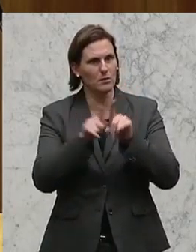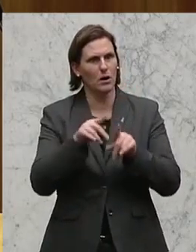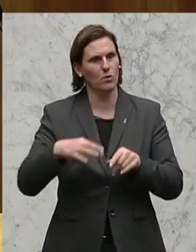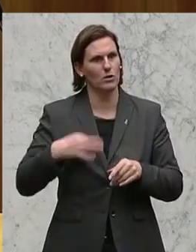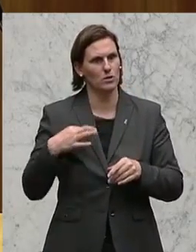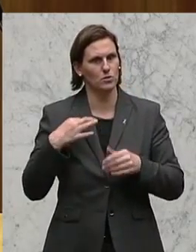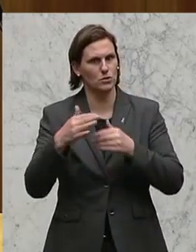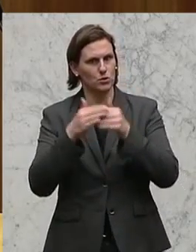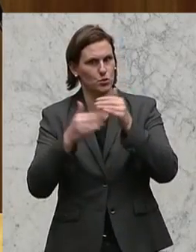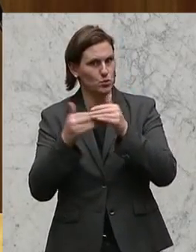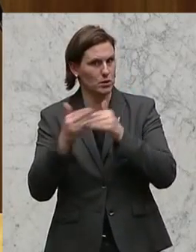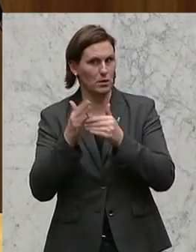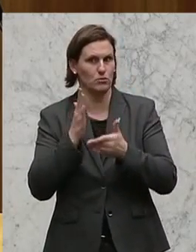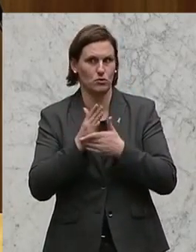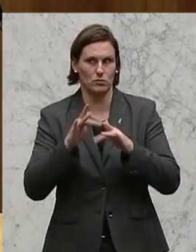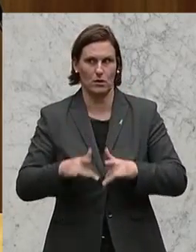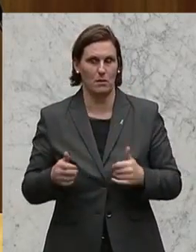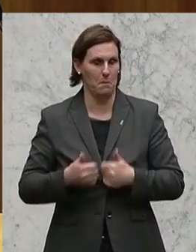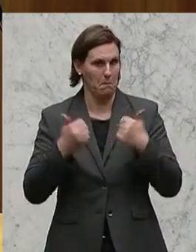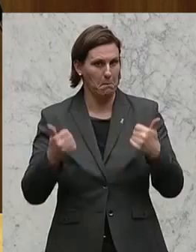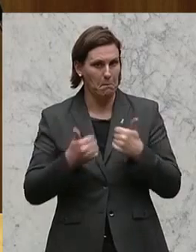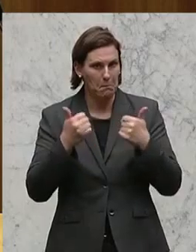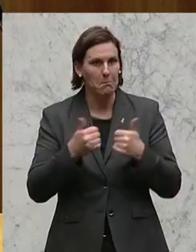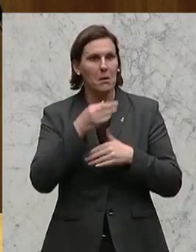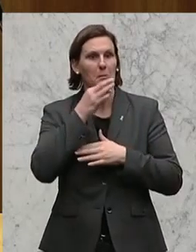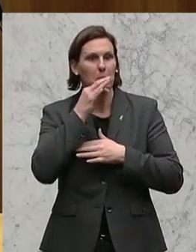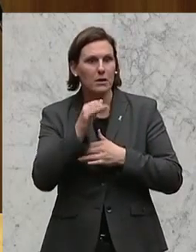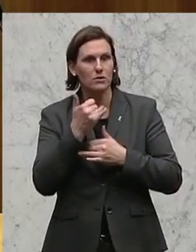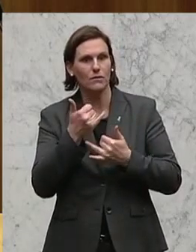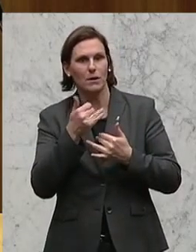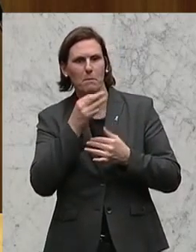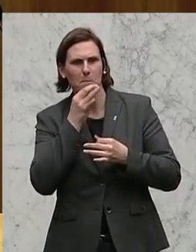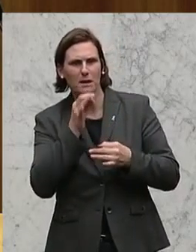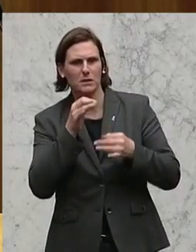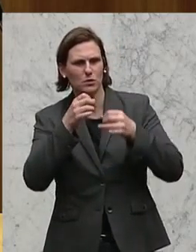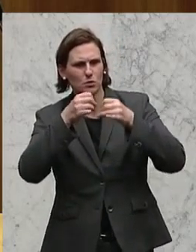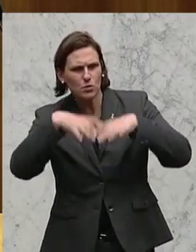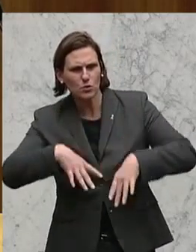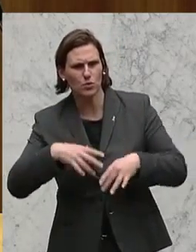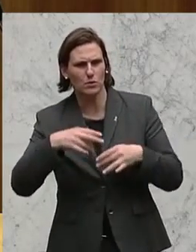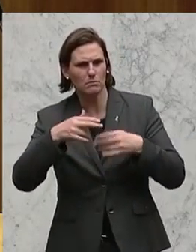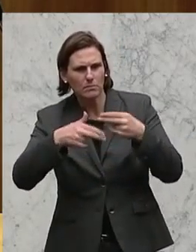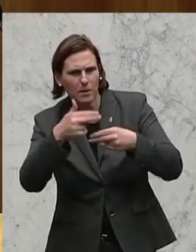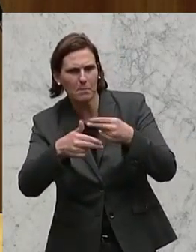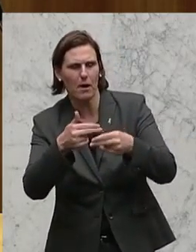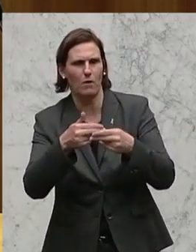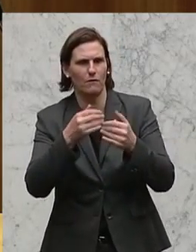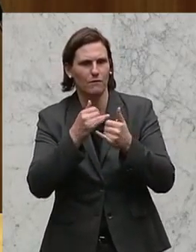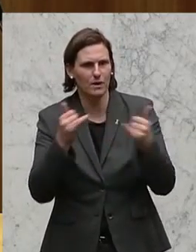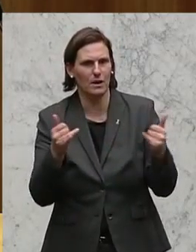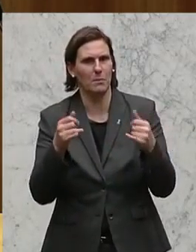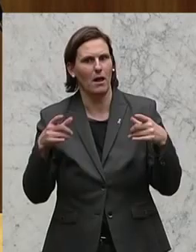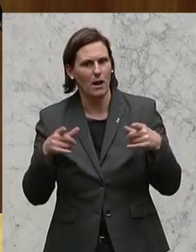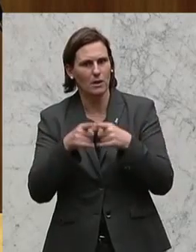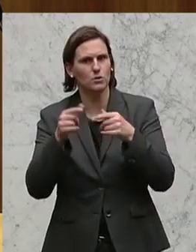in Österreich ist ein hervorragendes. Dass es Verbesserungen in der Abwicklung, in der Optimierung der Strukturen gibt, über das kann man reden. Aber was die Leistungen